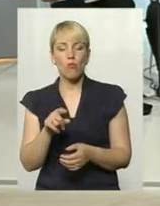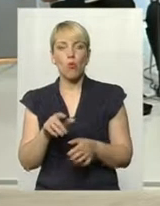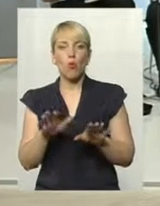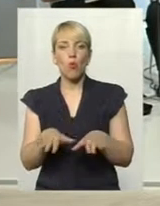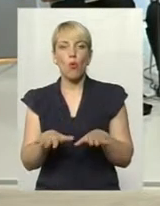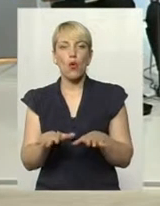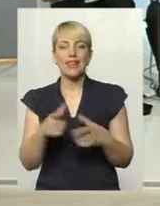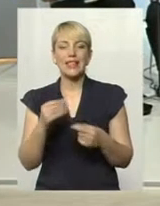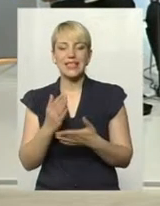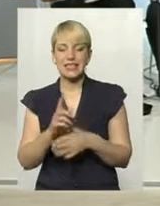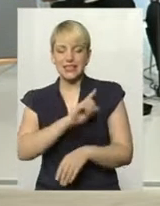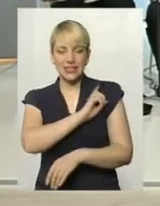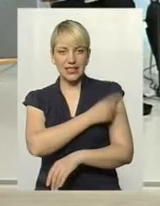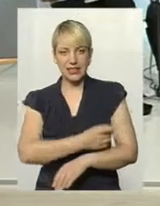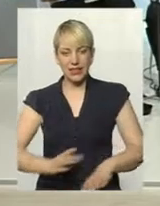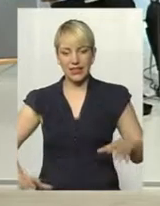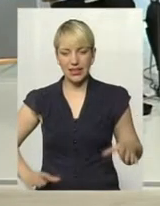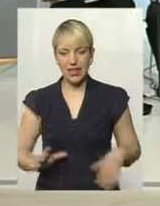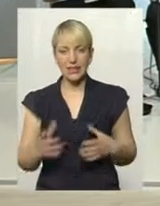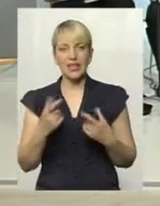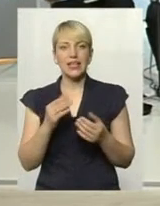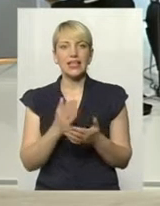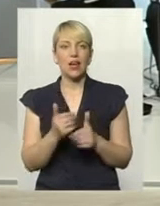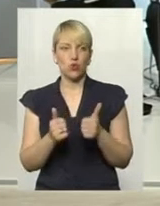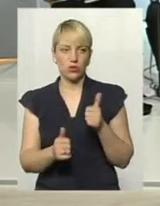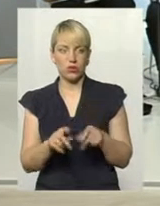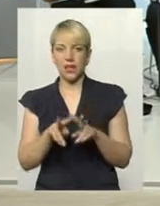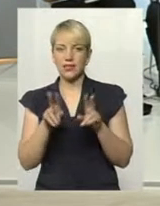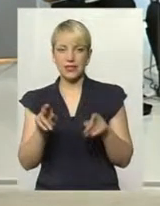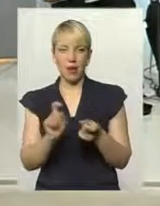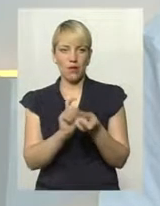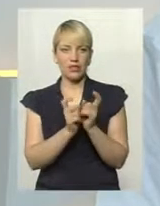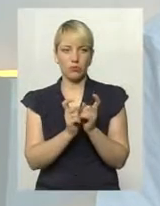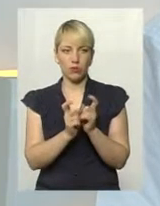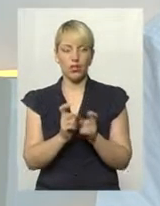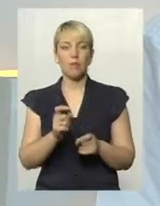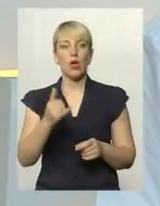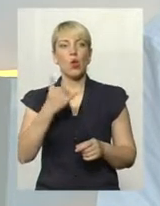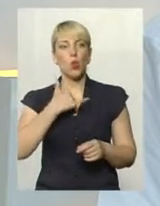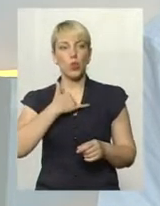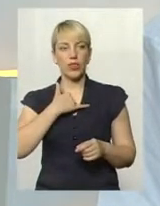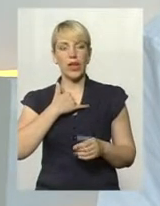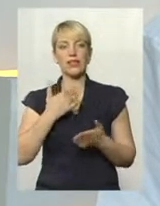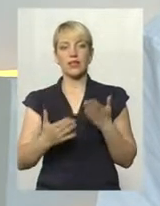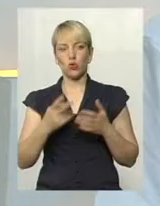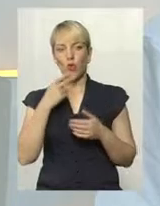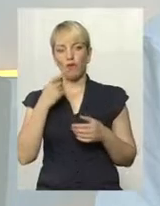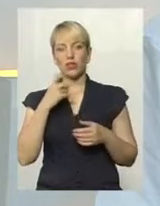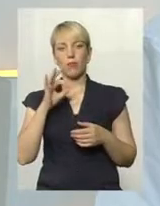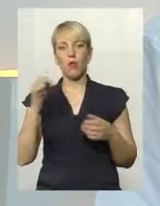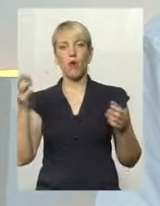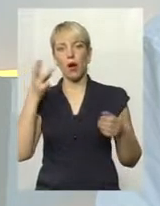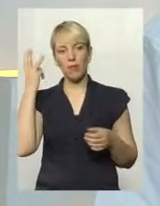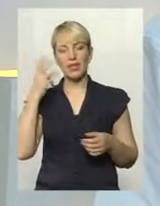сильний тренер, де є якась певна конкуренція. Те саме з борцями. Але в нас в свій час, якщо взяти Хмельницький, це були